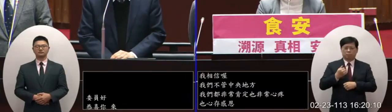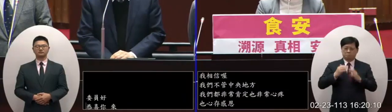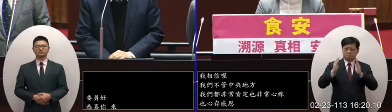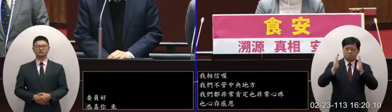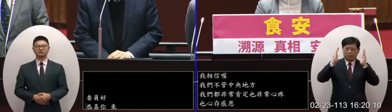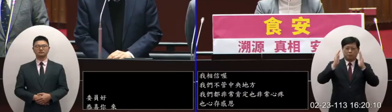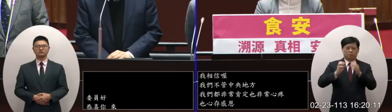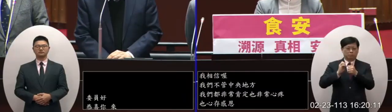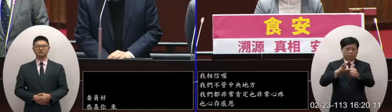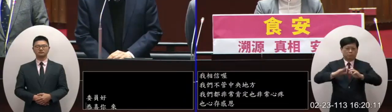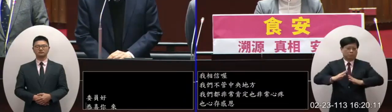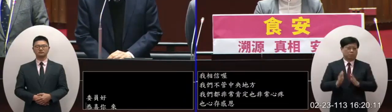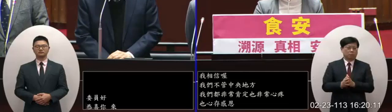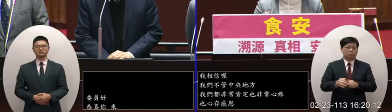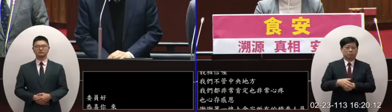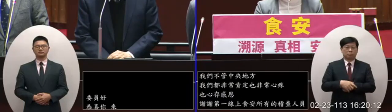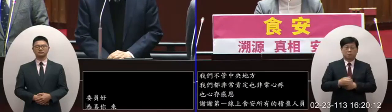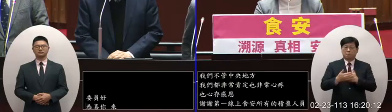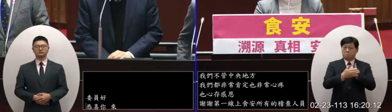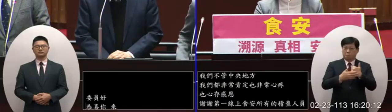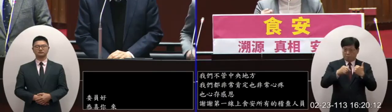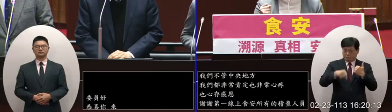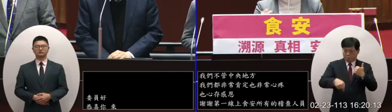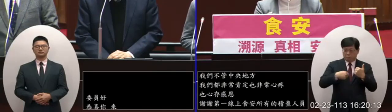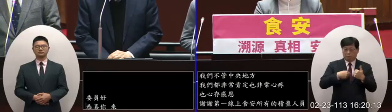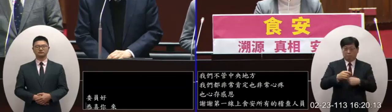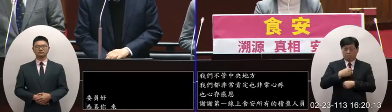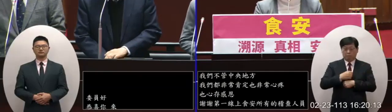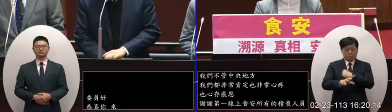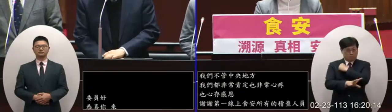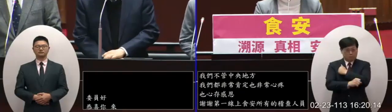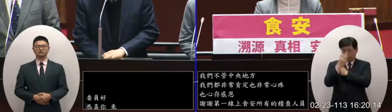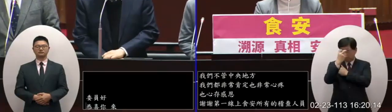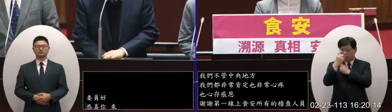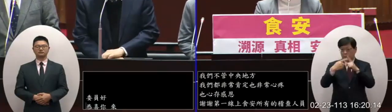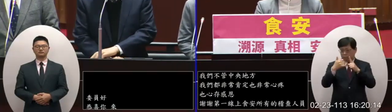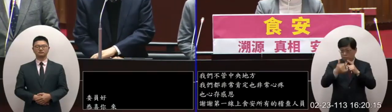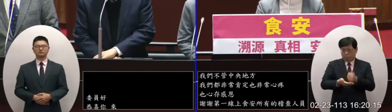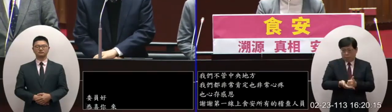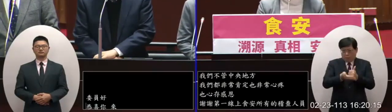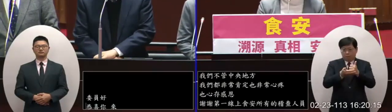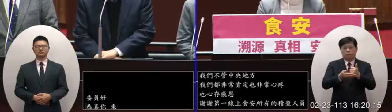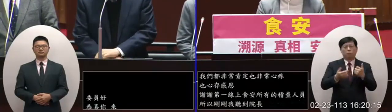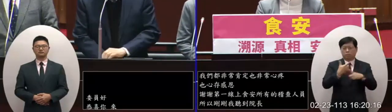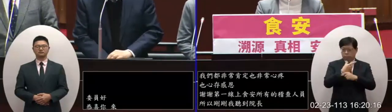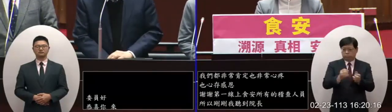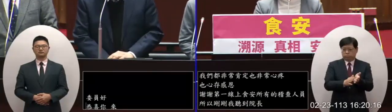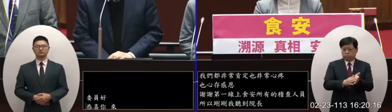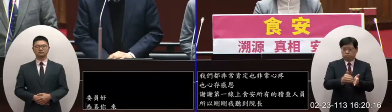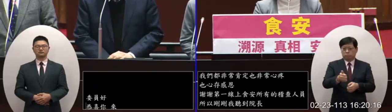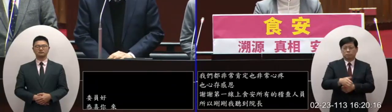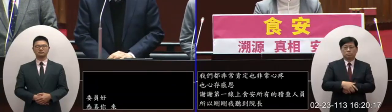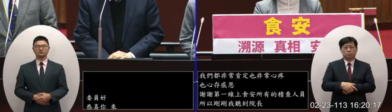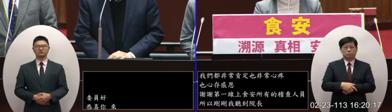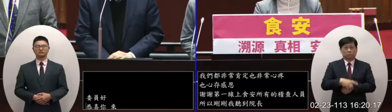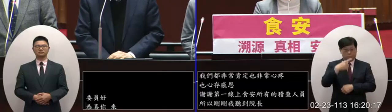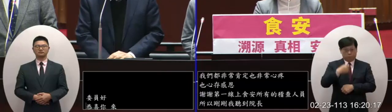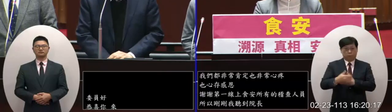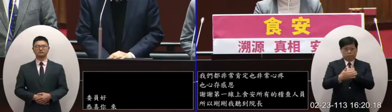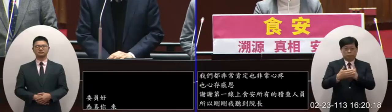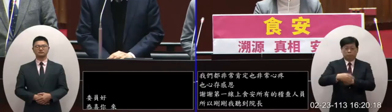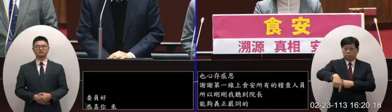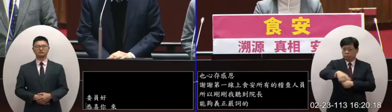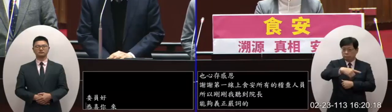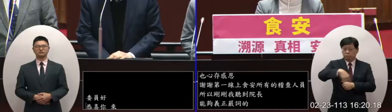延遲的第一個為了維護這些積查人員的尊嚴我們肯定他為了維